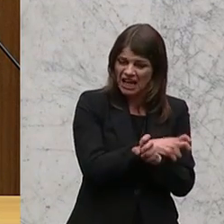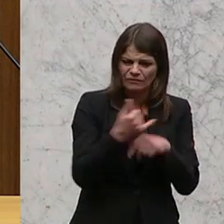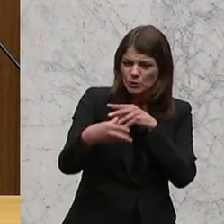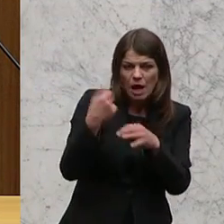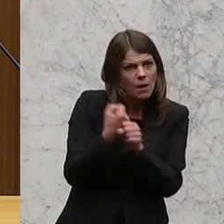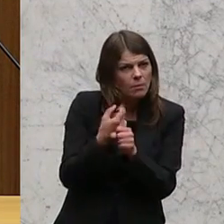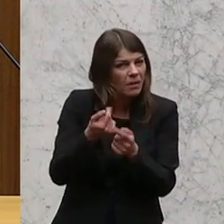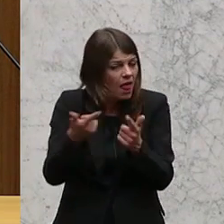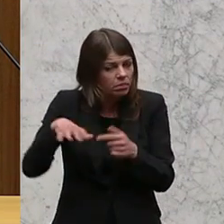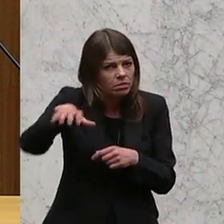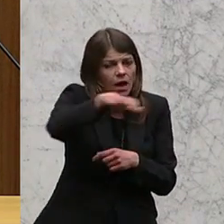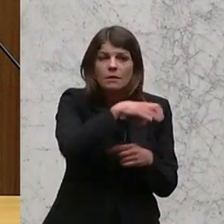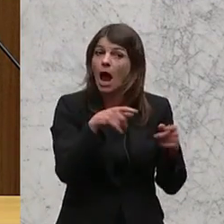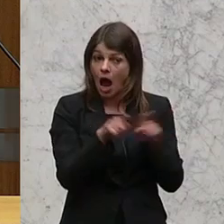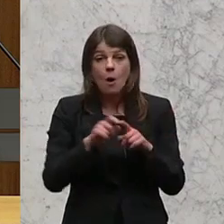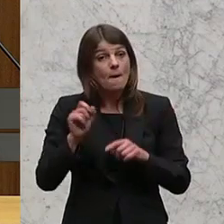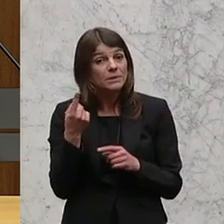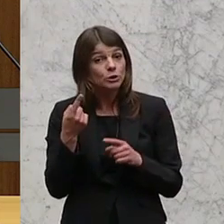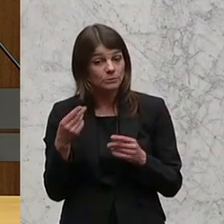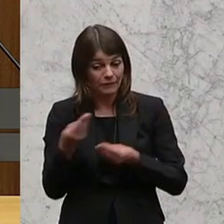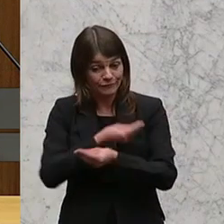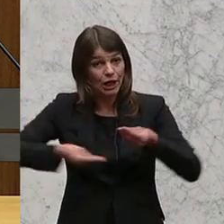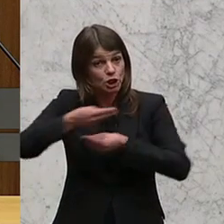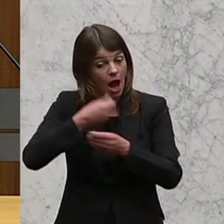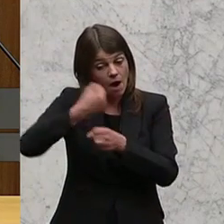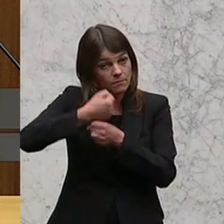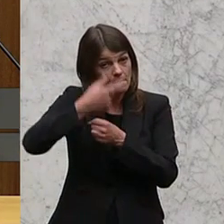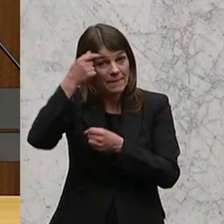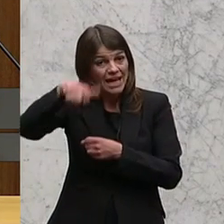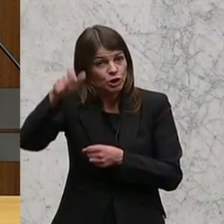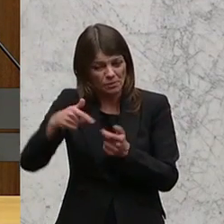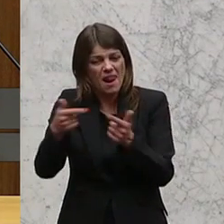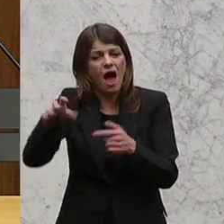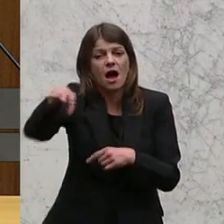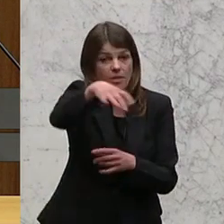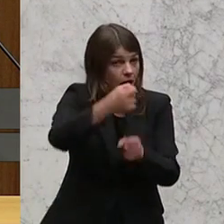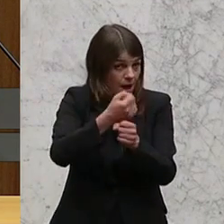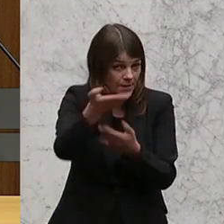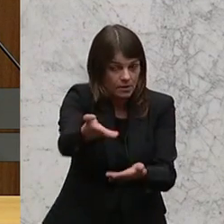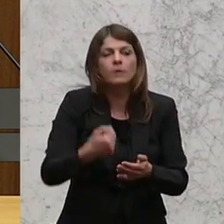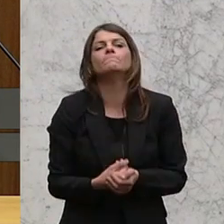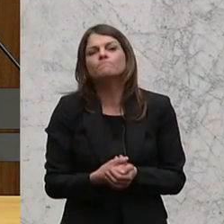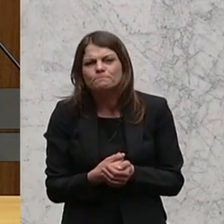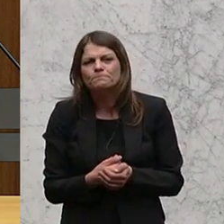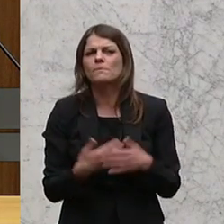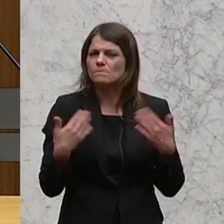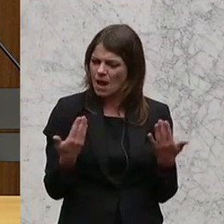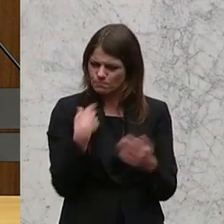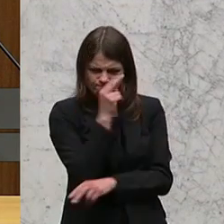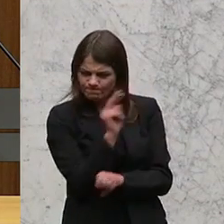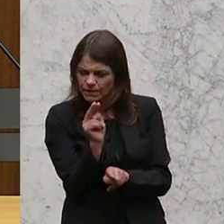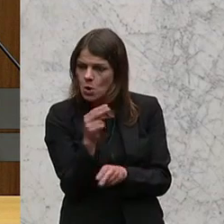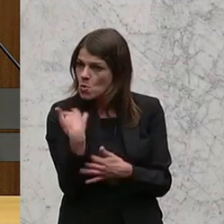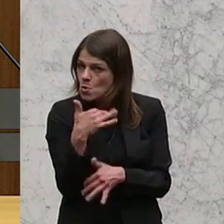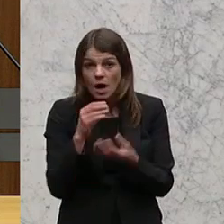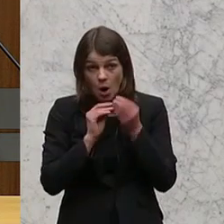den Ländern, aber auch mit den in erster Linie wirtschaftlich tätigen Menschen, die am Land draußen tätig sind, dann zeigt sich, wie